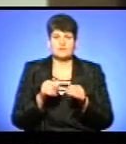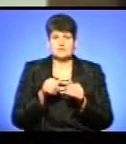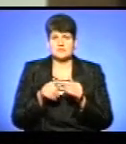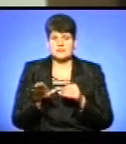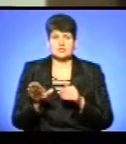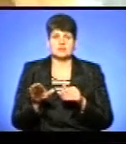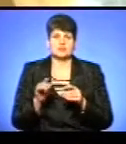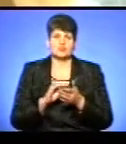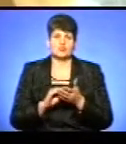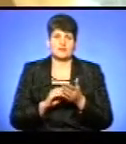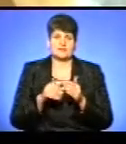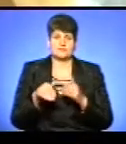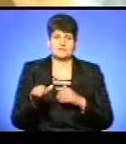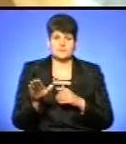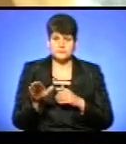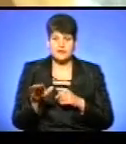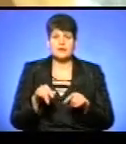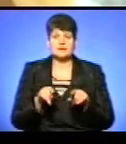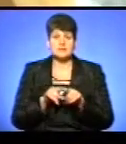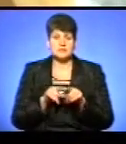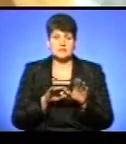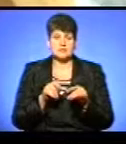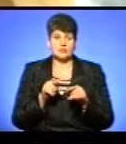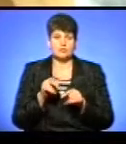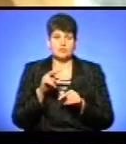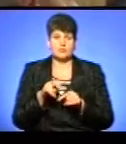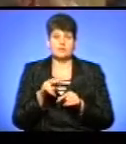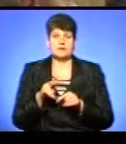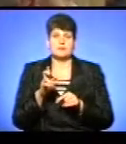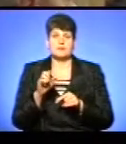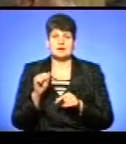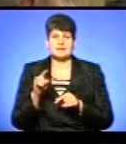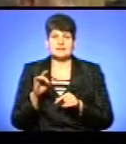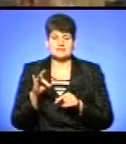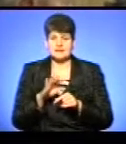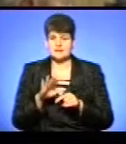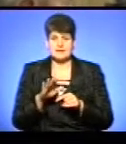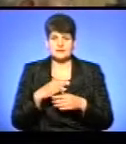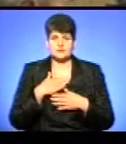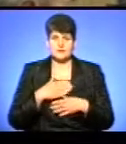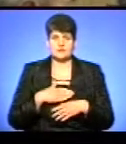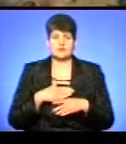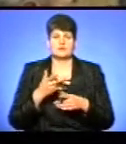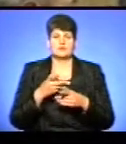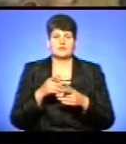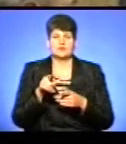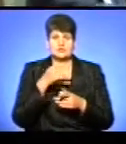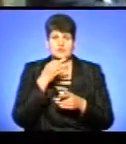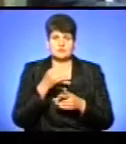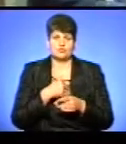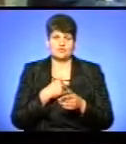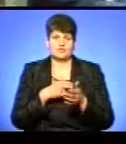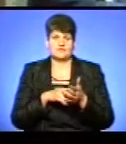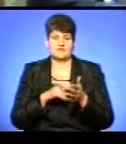місцевих засобів інформації. Після того, як Любомир Базан не задовольнив вимогу адвоката, то й заявив про відвід судді.